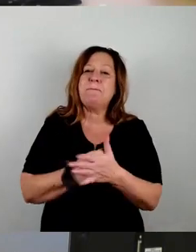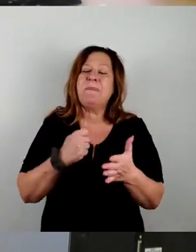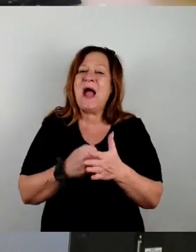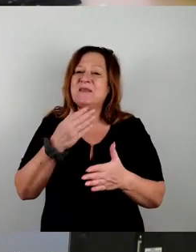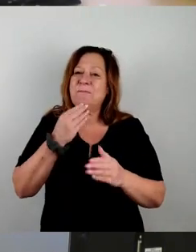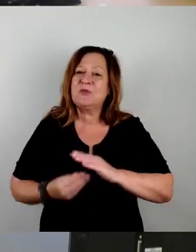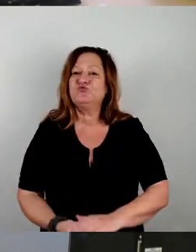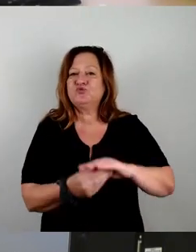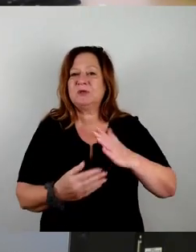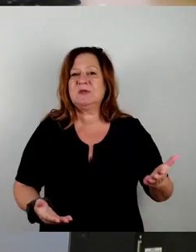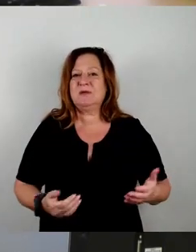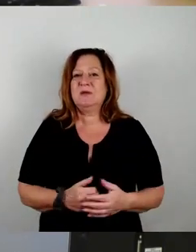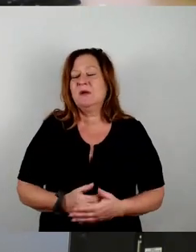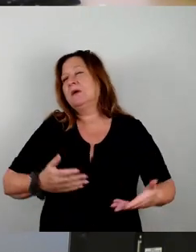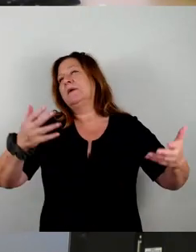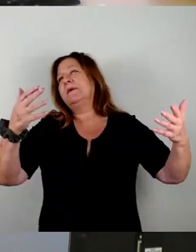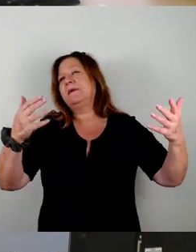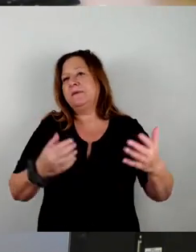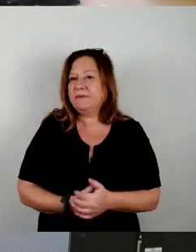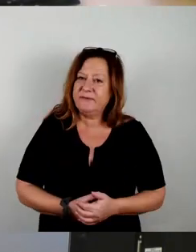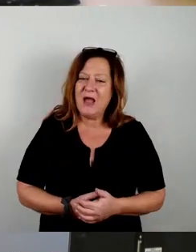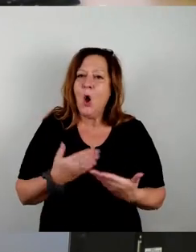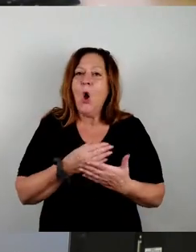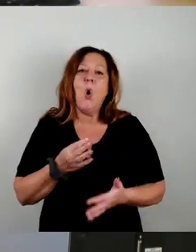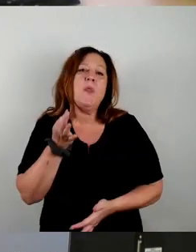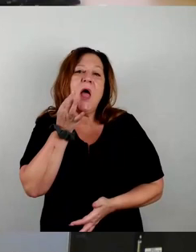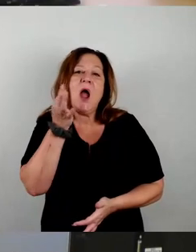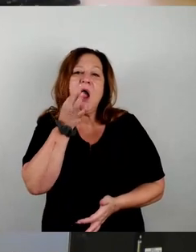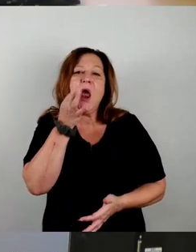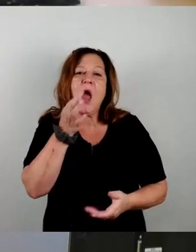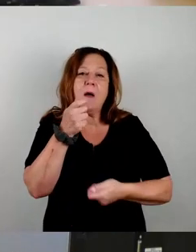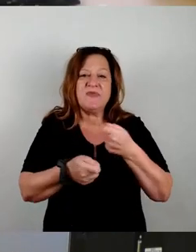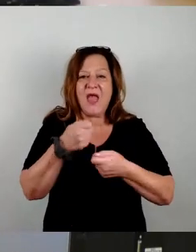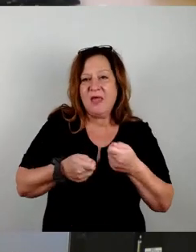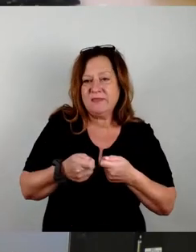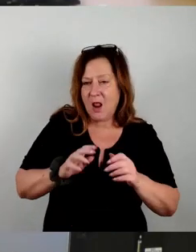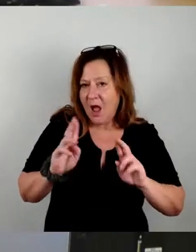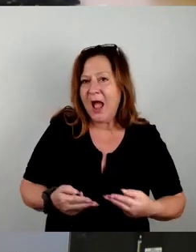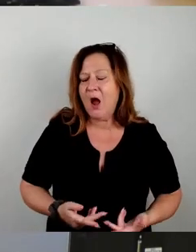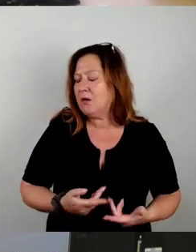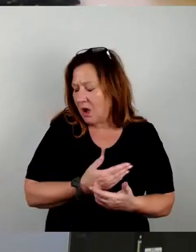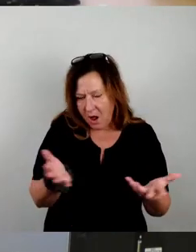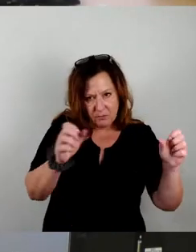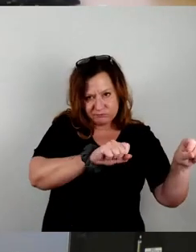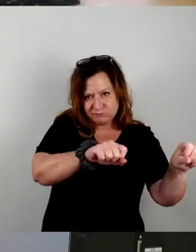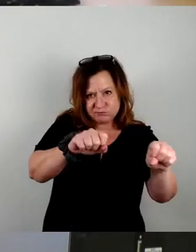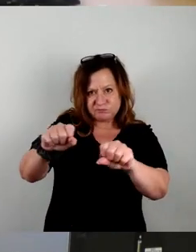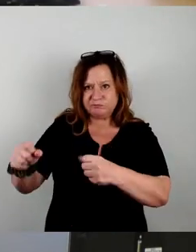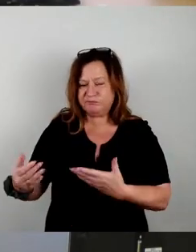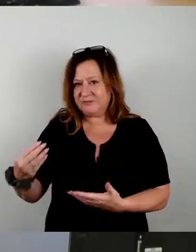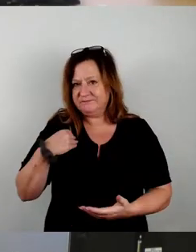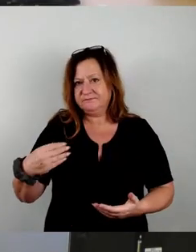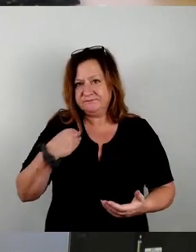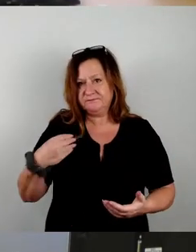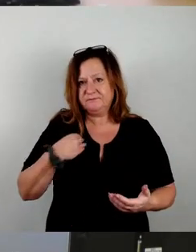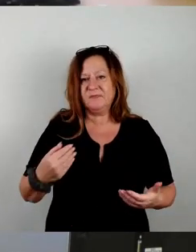noch? Ja, was dann noch? Und die Cannabishändler auch. Also alle Möglichkeiten. Wie gesagt, es fällt uns nicht so sonderlich